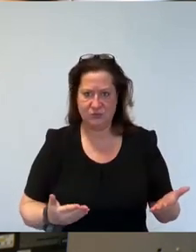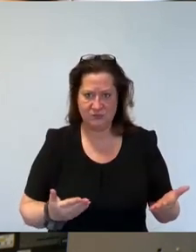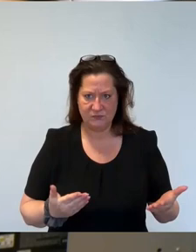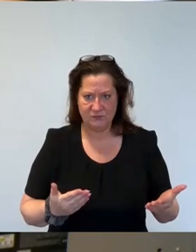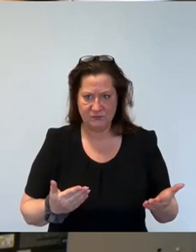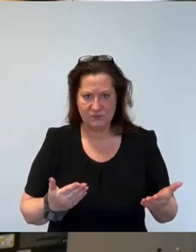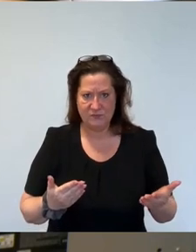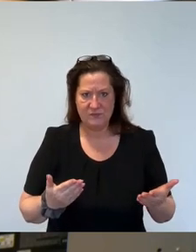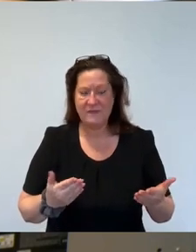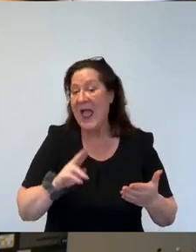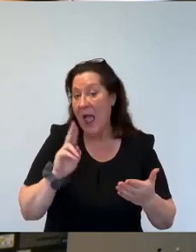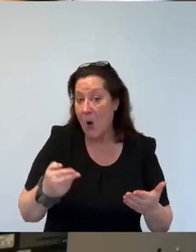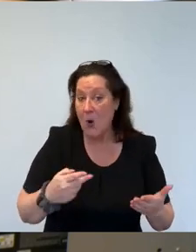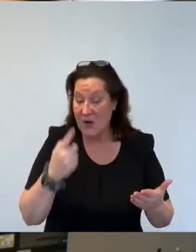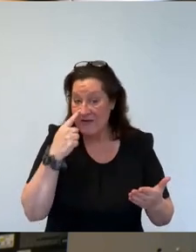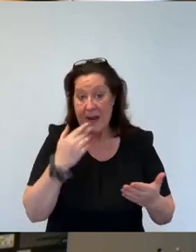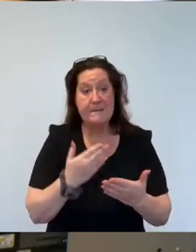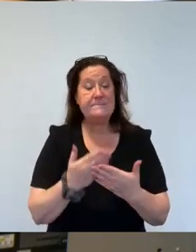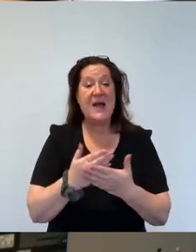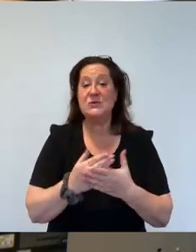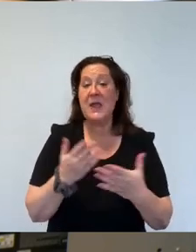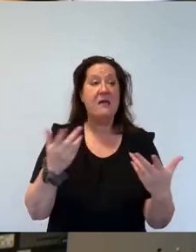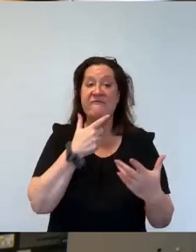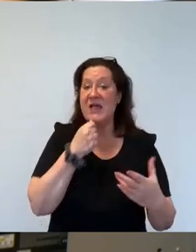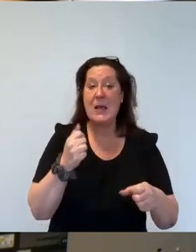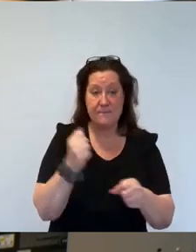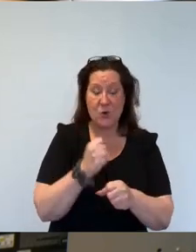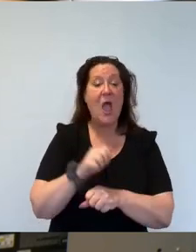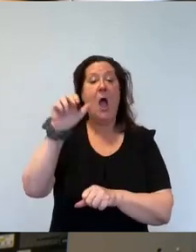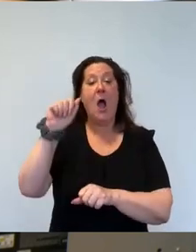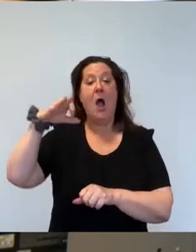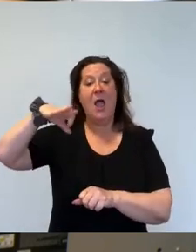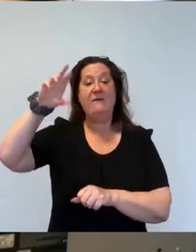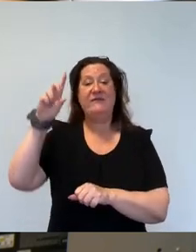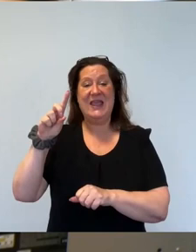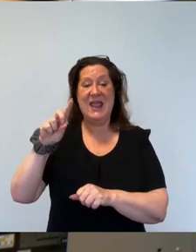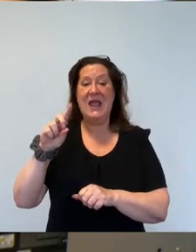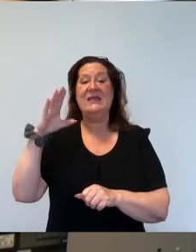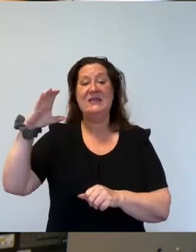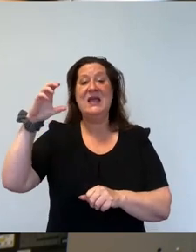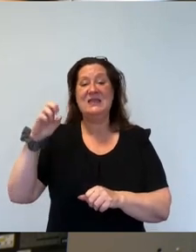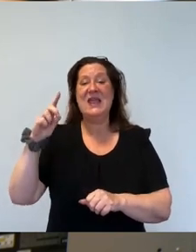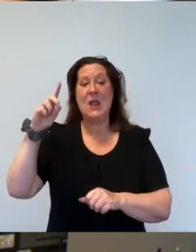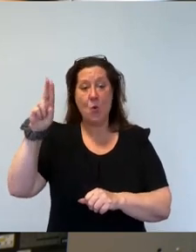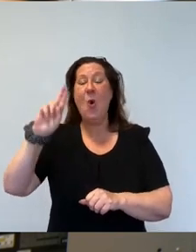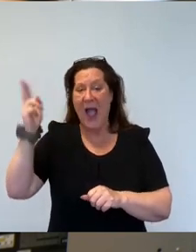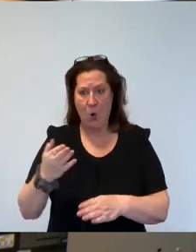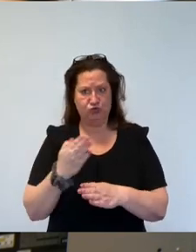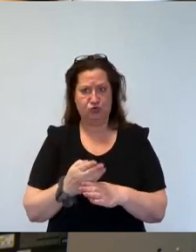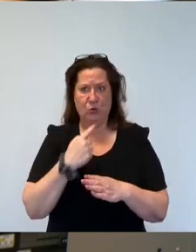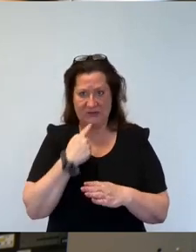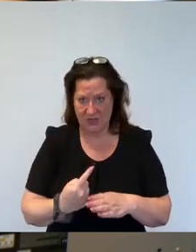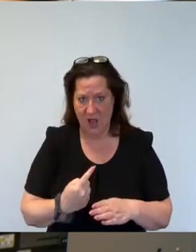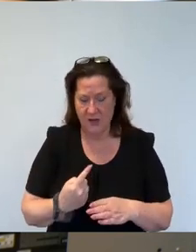wenn man jetzt Produkte einschränkt, wie Sie es ja wollen von der AfD, wie Sie von der CDU, einige Vertreter das auch schon verkündet haben öffentlich,